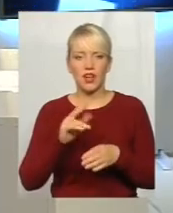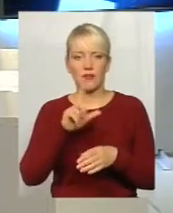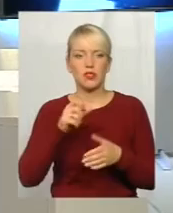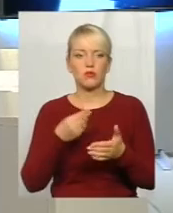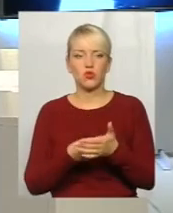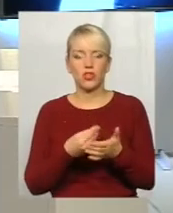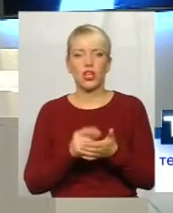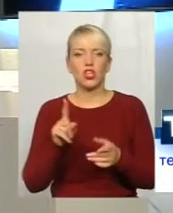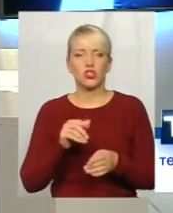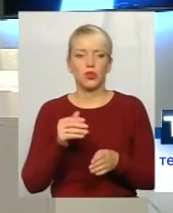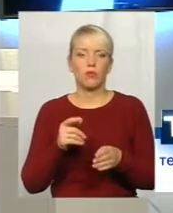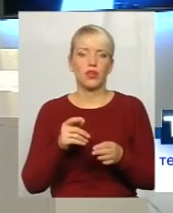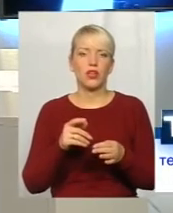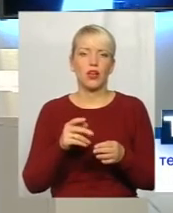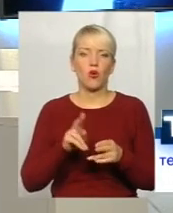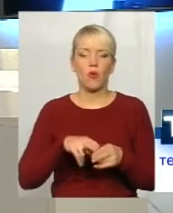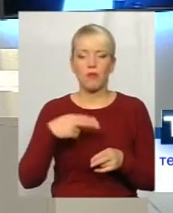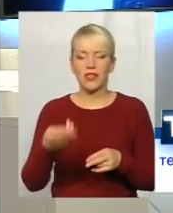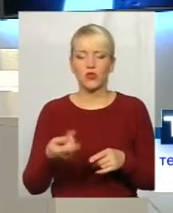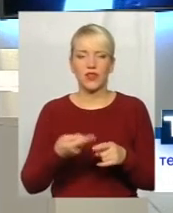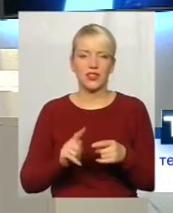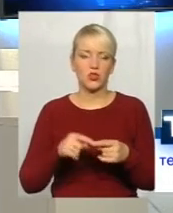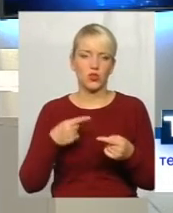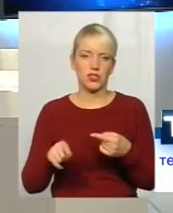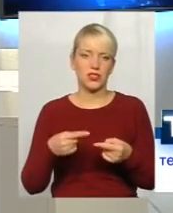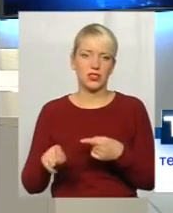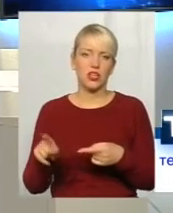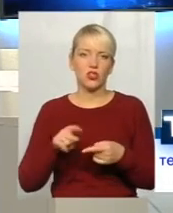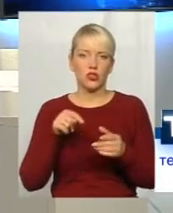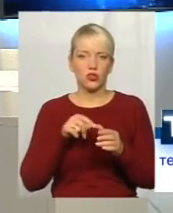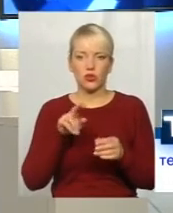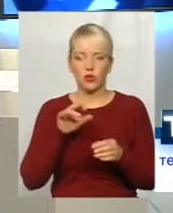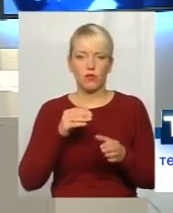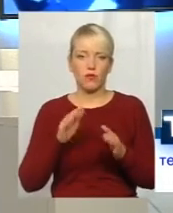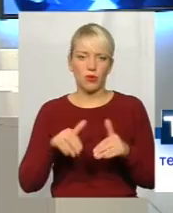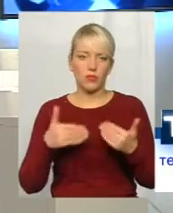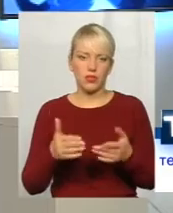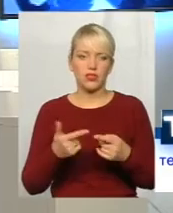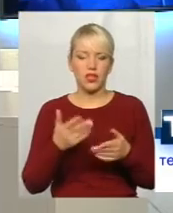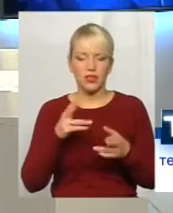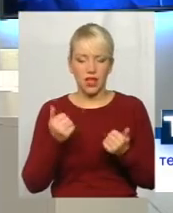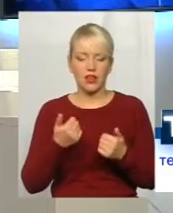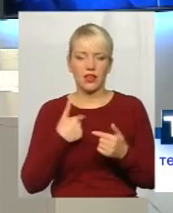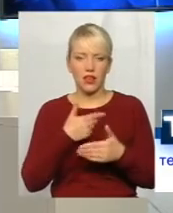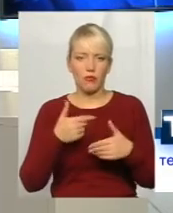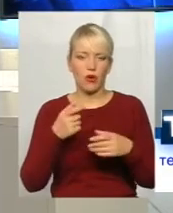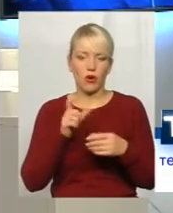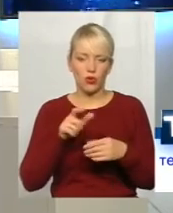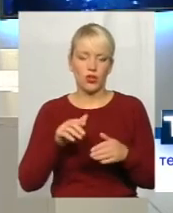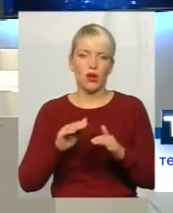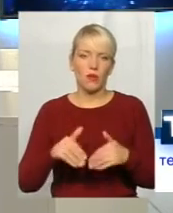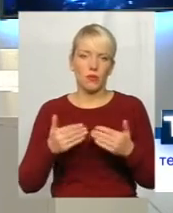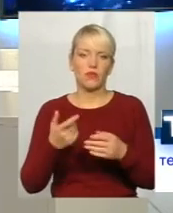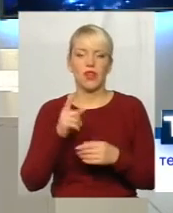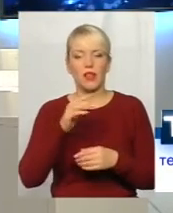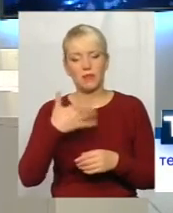компенсувати цю різницю. Щодо пропозиції. Так, нам люди пропонували 50 копійок чи гривню,